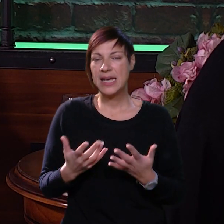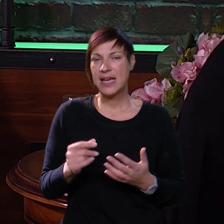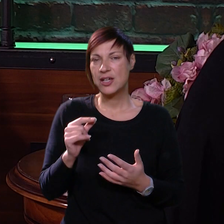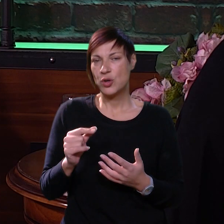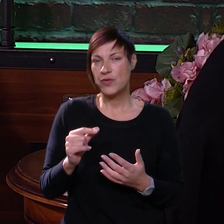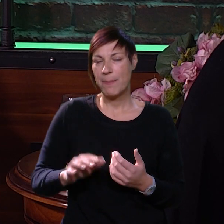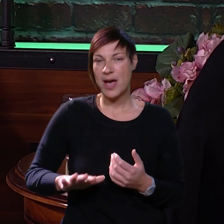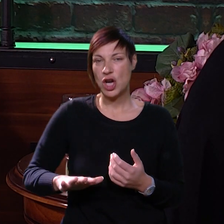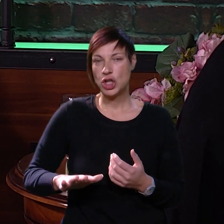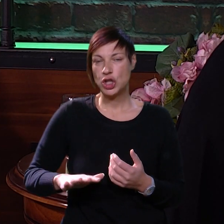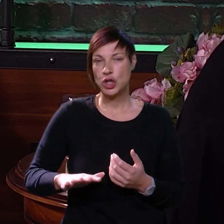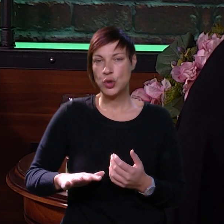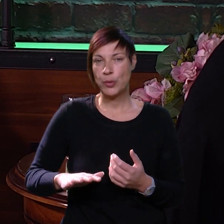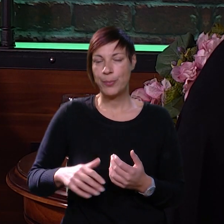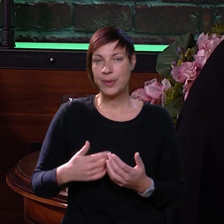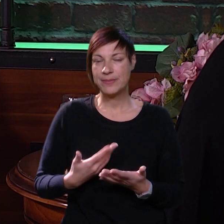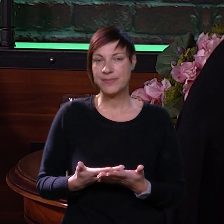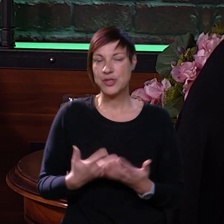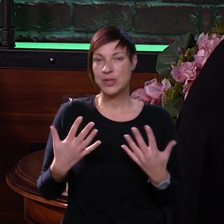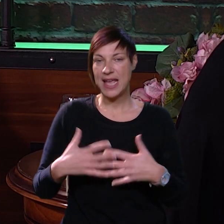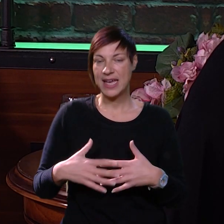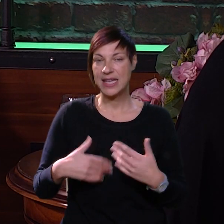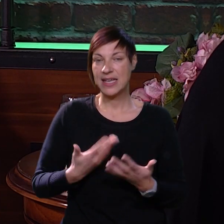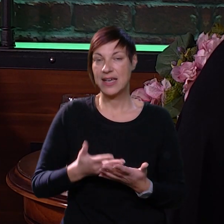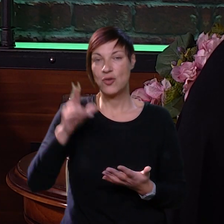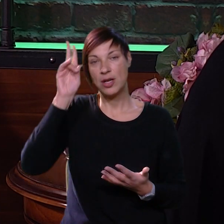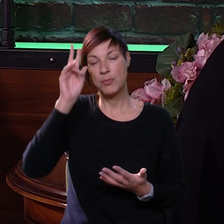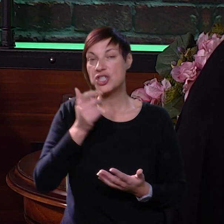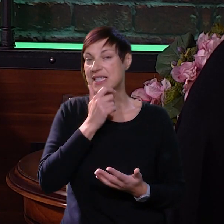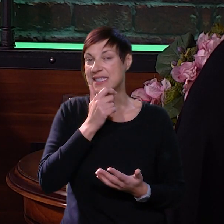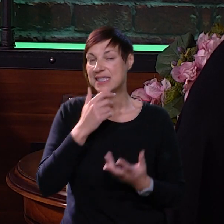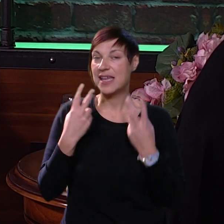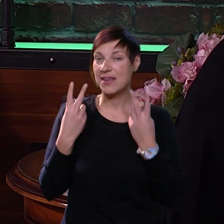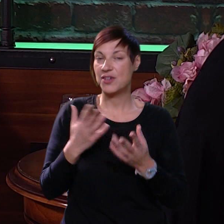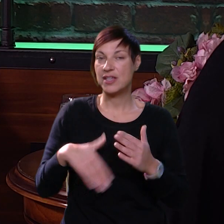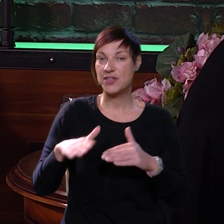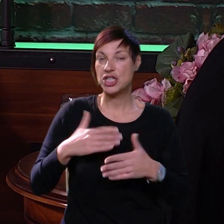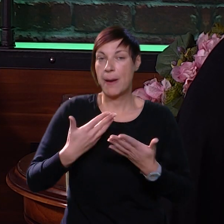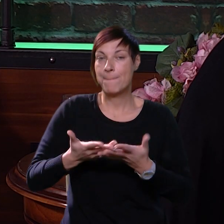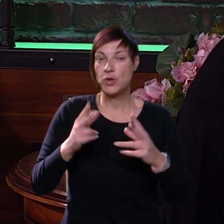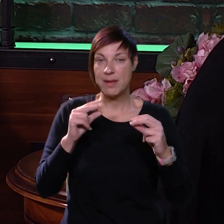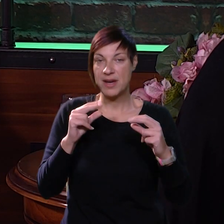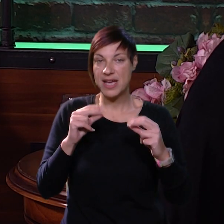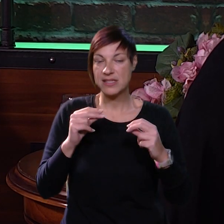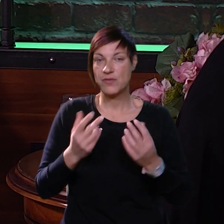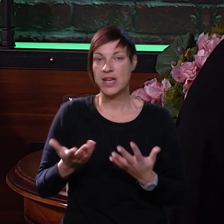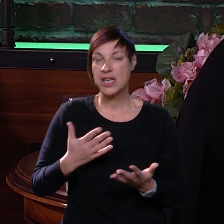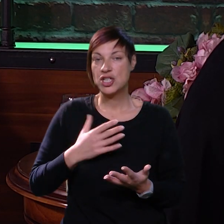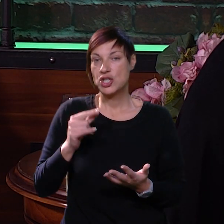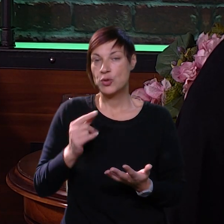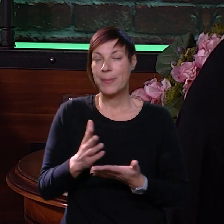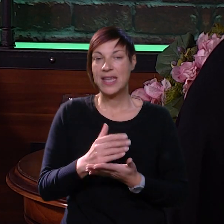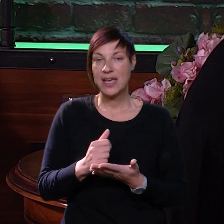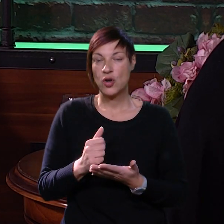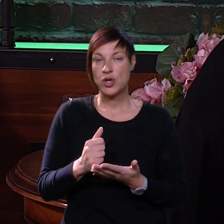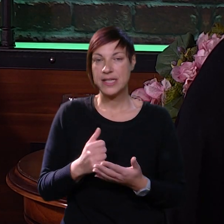Nekako, u ovoj maloj dobi su te tehnike koje možda za odrasle više vrijede, recimo, putem razgovora, nešto